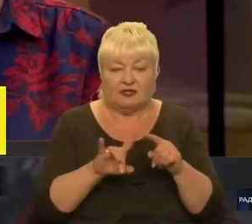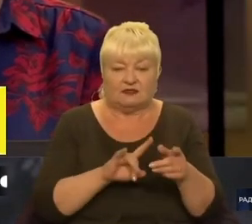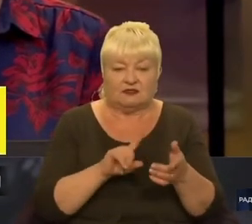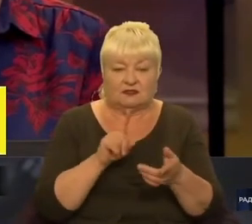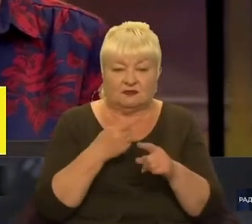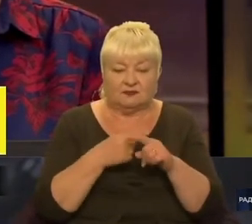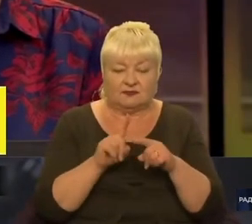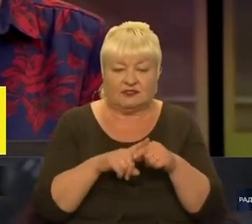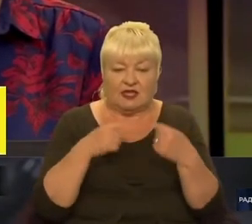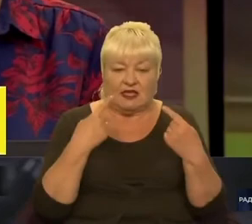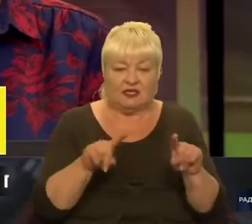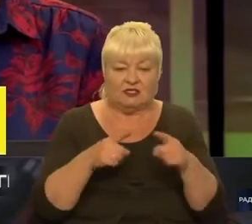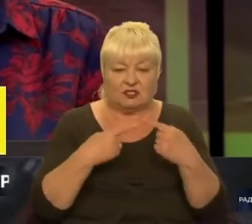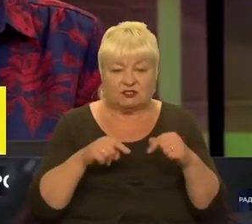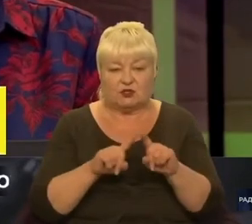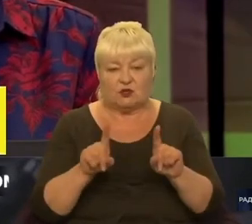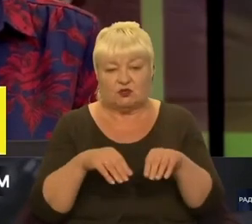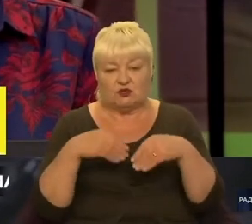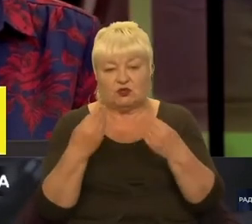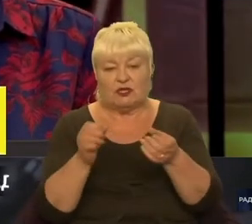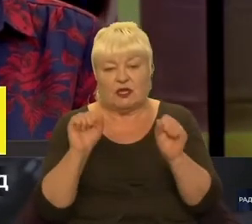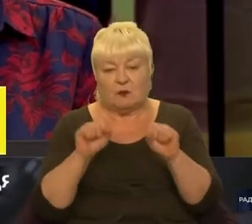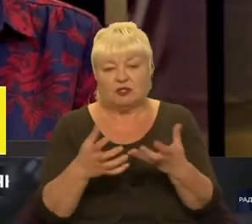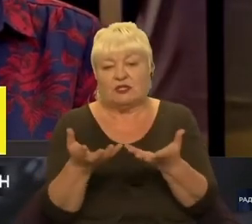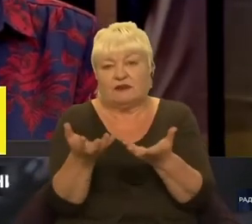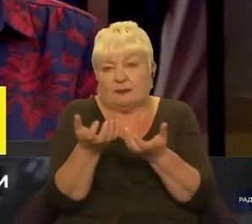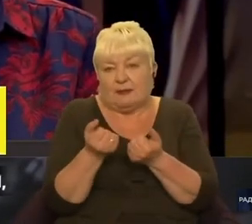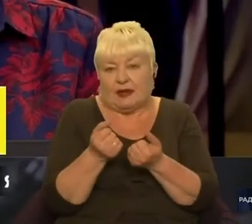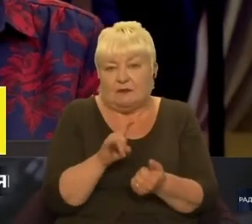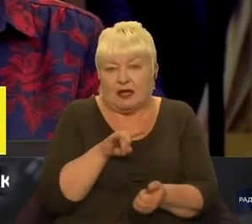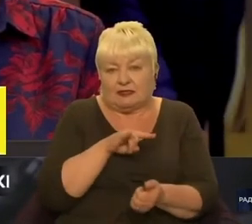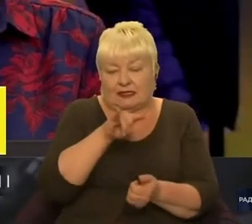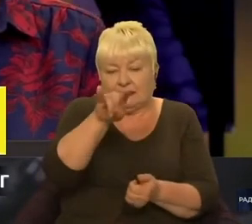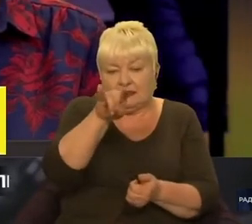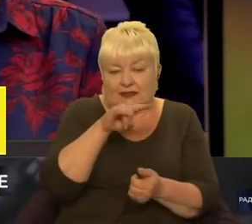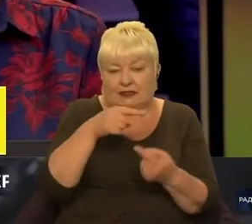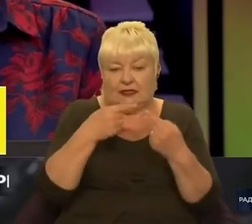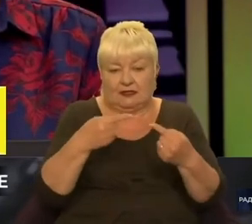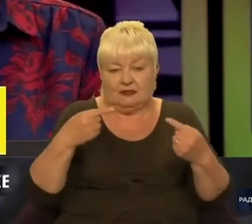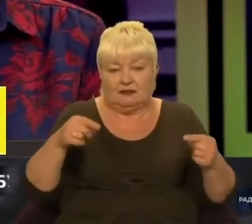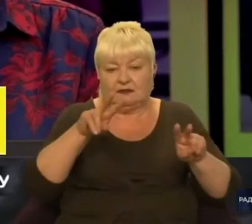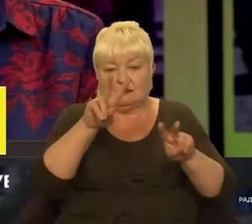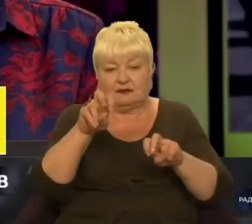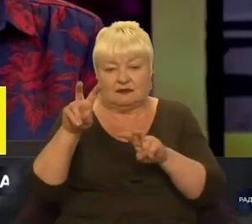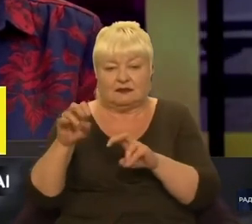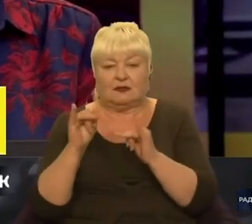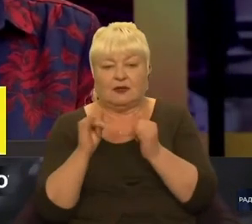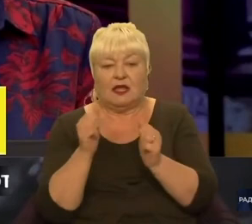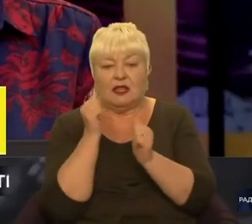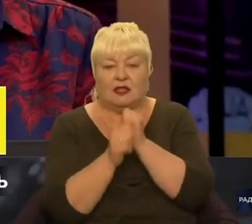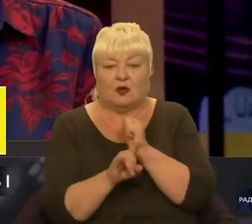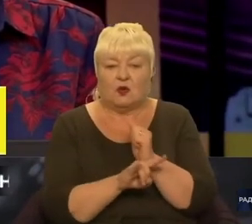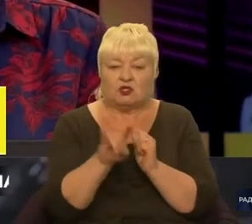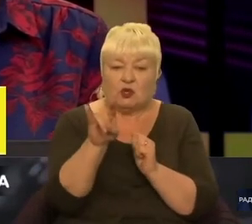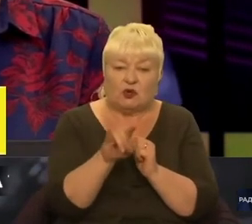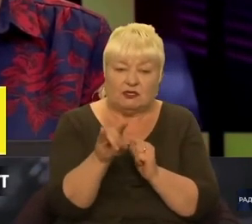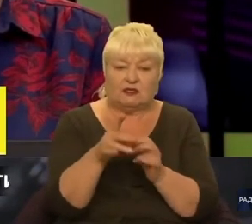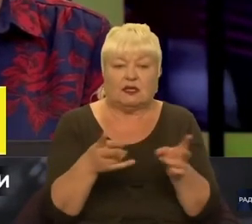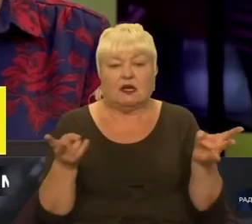інфраструктура, яка дає можливість приймати літаки різних типів. Для кожного літака потрібно